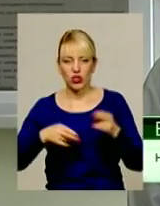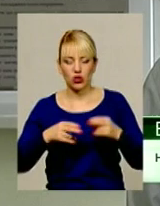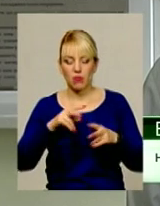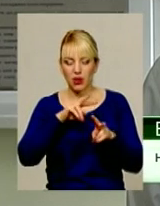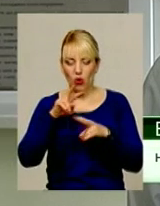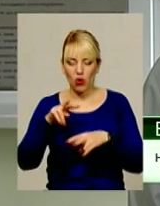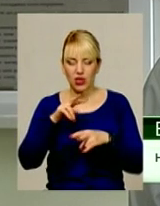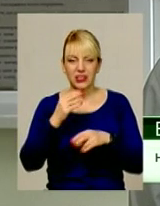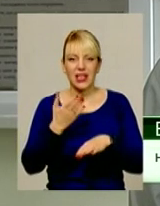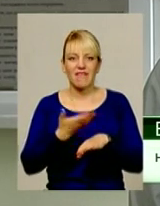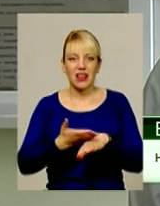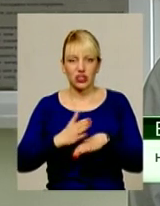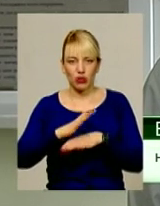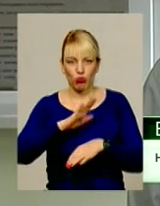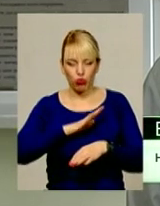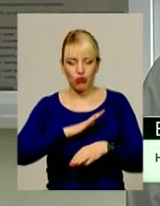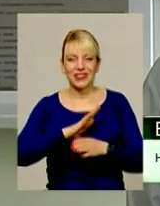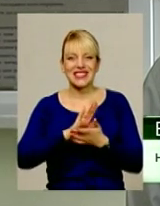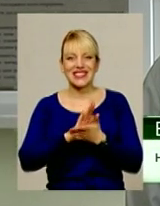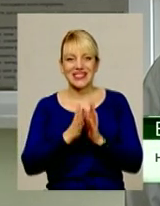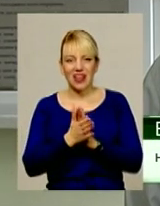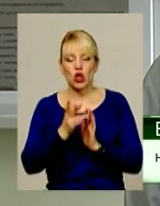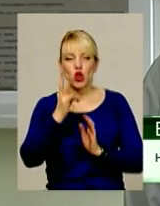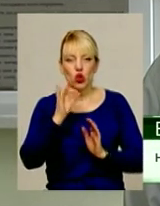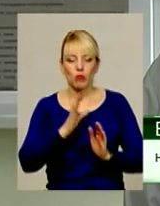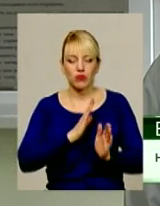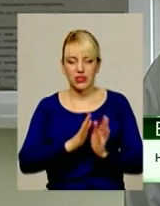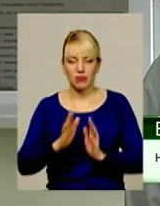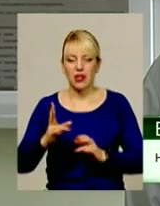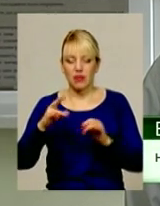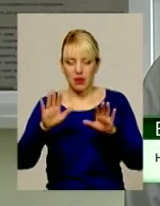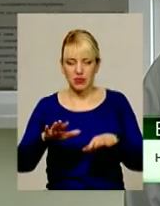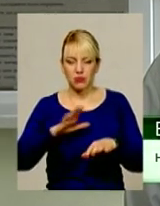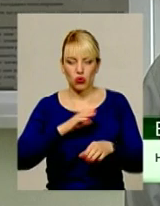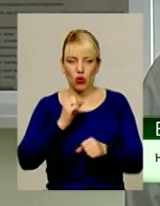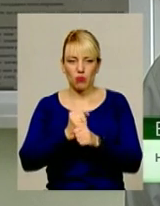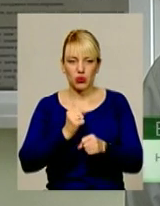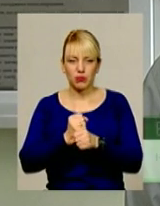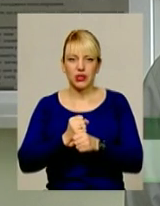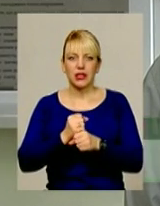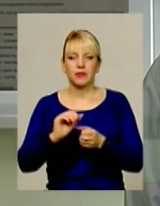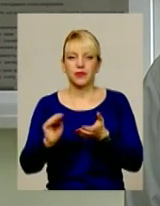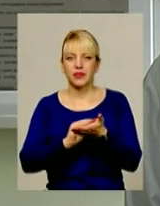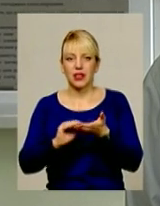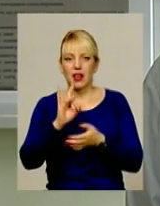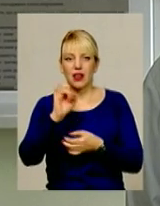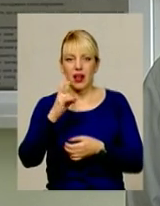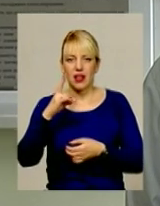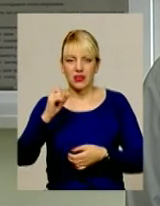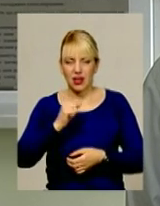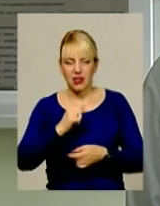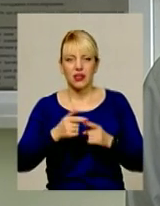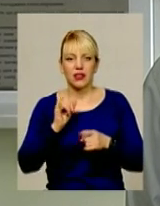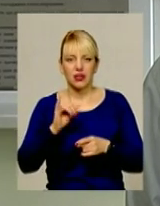стабільний. Їй на місці було виконано вторинну хірургічну обробку рани, усунено вдавлений перелом